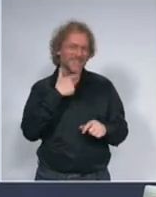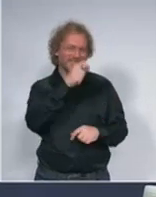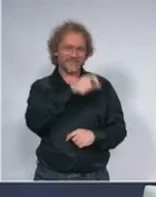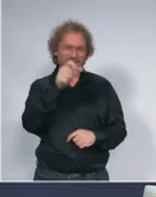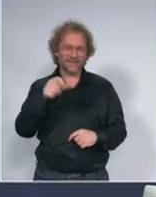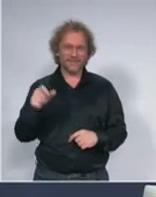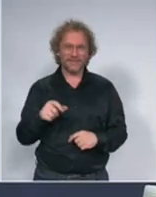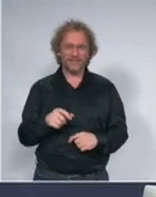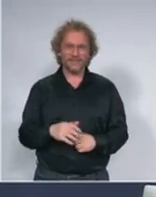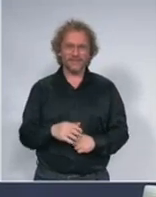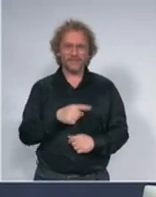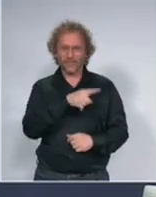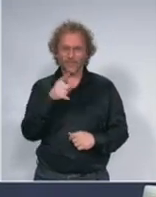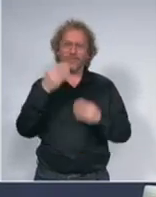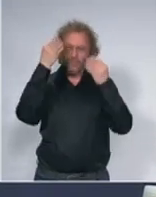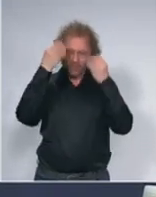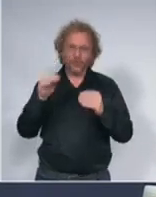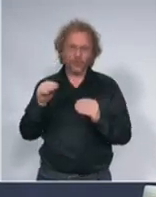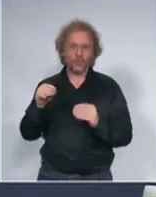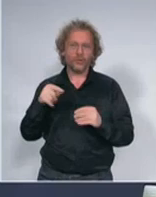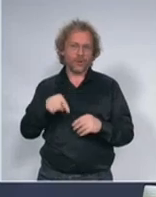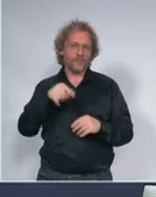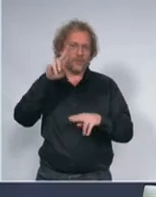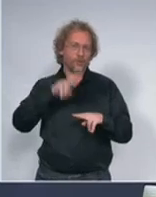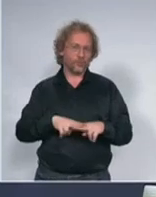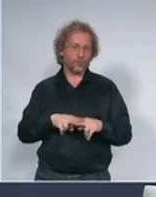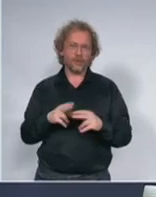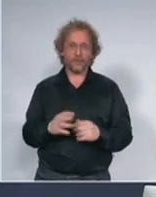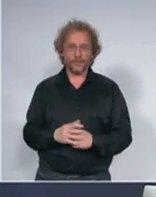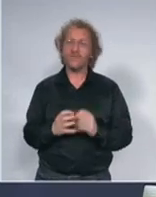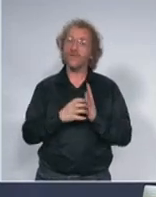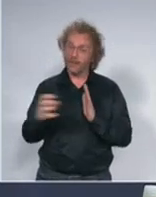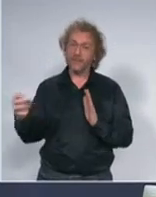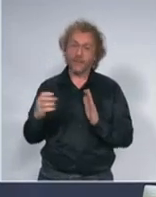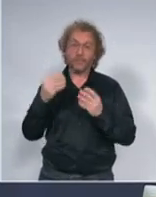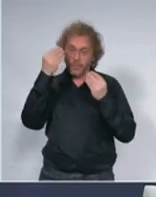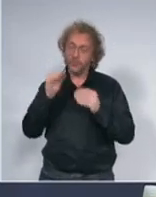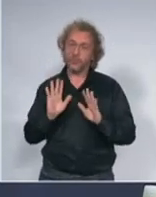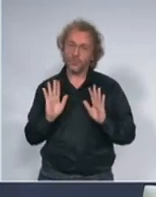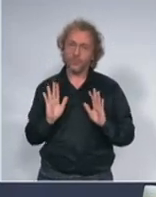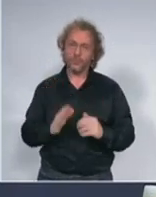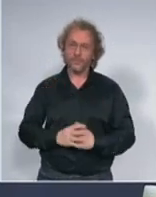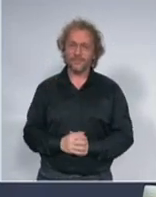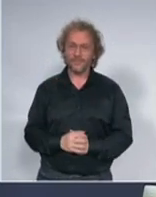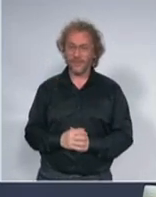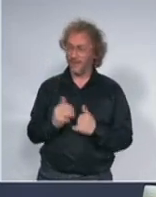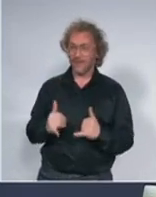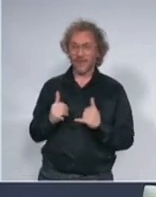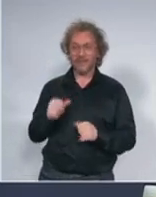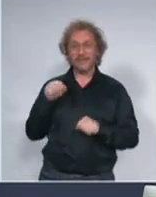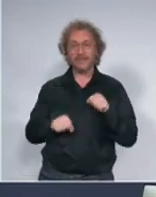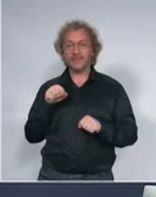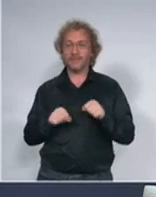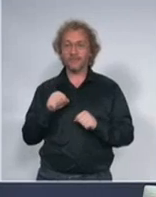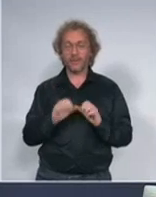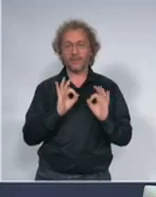su poštovali ovu odluku i poštuju je. Danas je disciplina zaista na jednom zavidnom